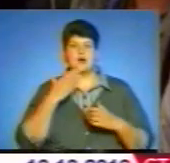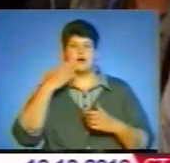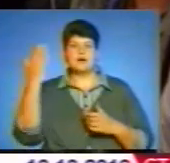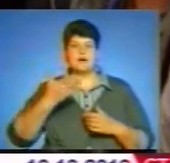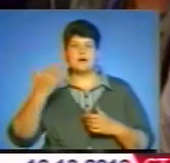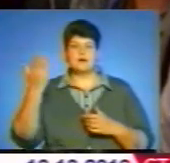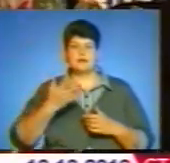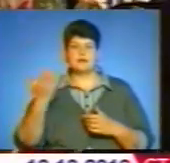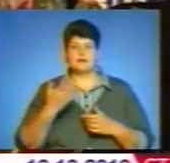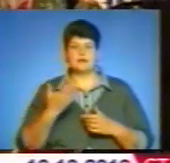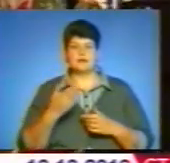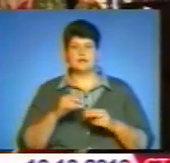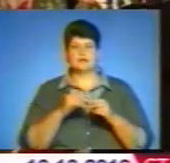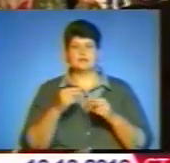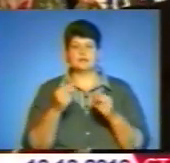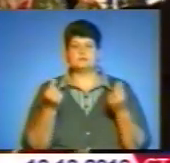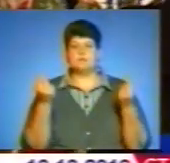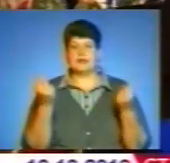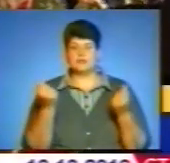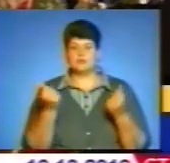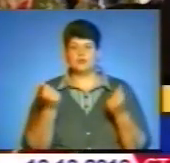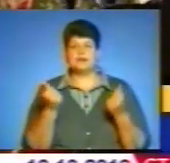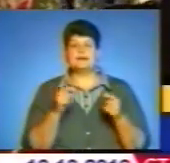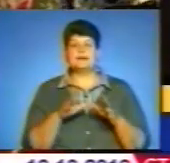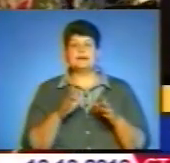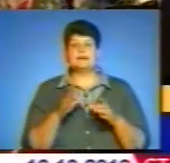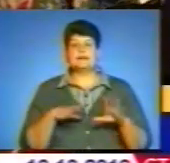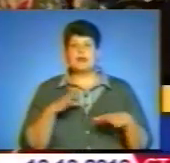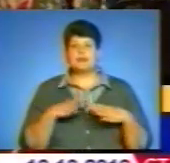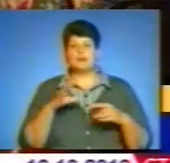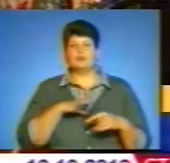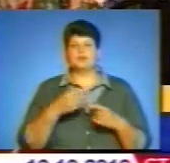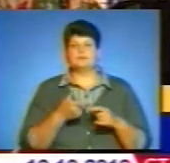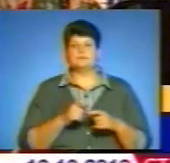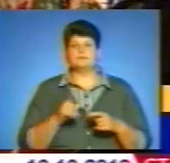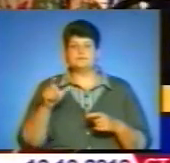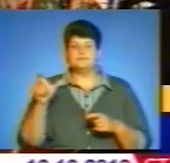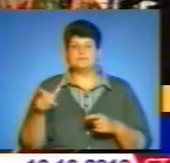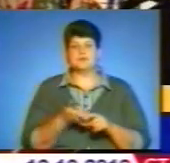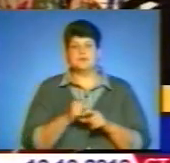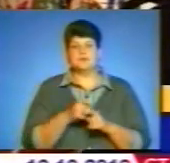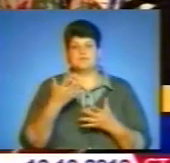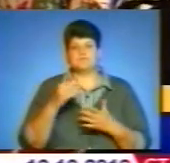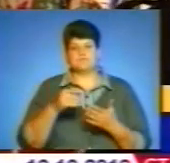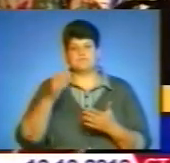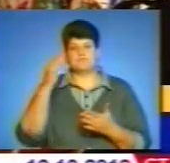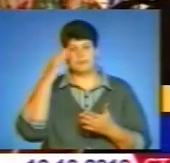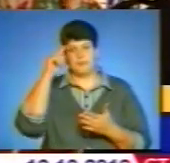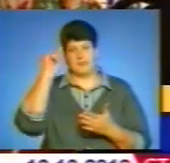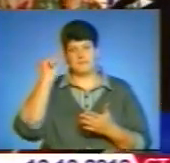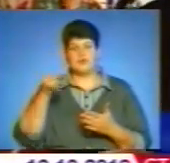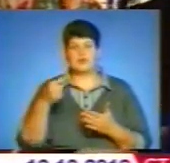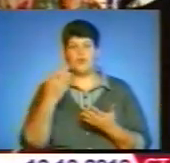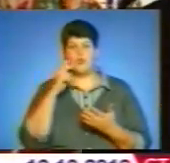проекти розвитку міста як студентської столиці, організатори включили до програми різні тренінги, зокрема з ураторського мистецтва та менеджменту.